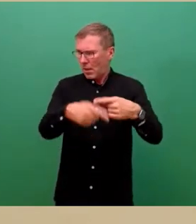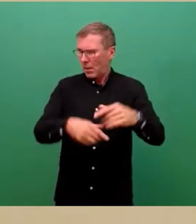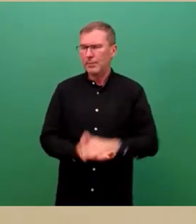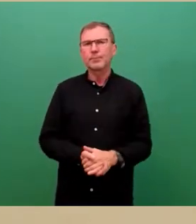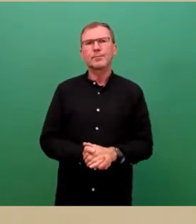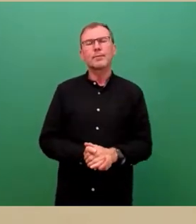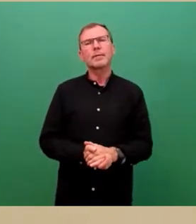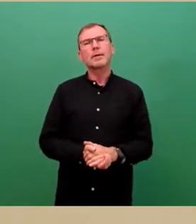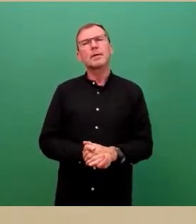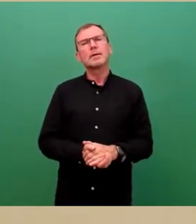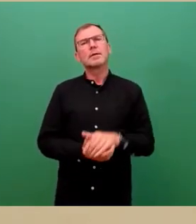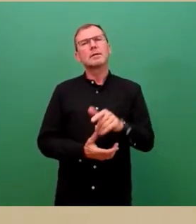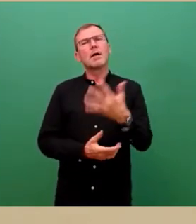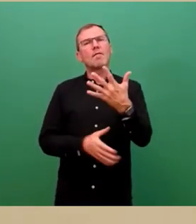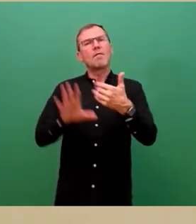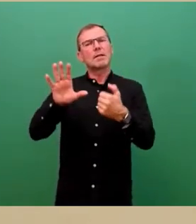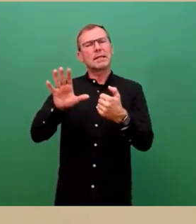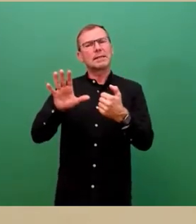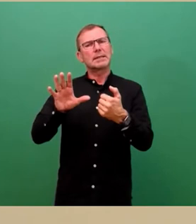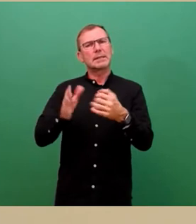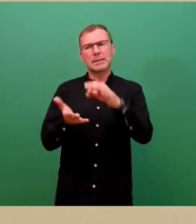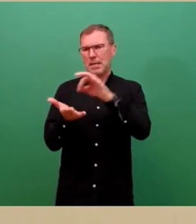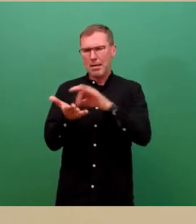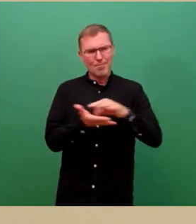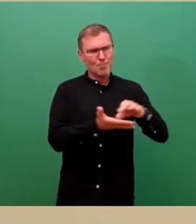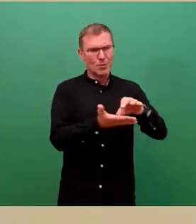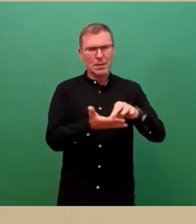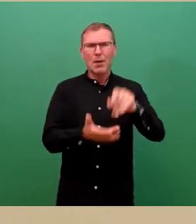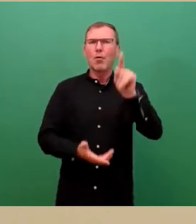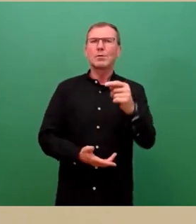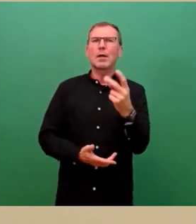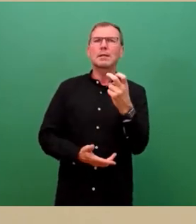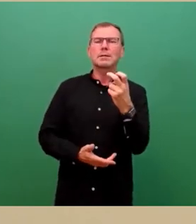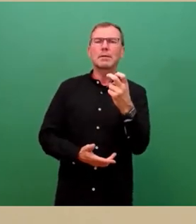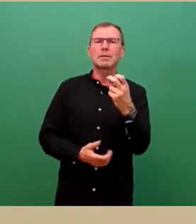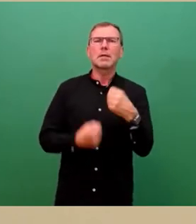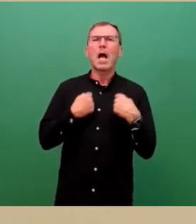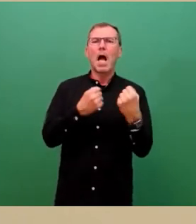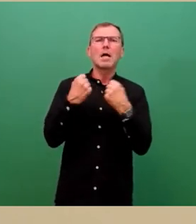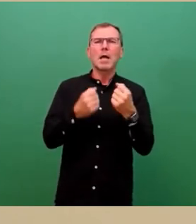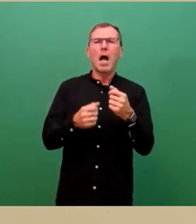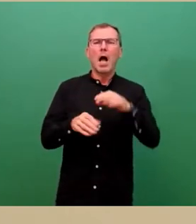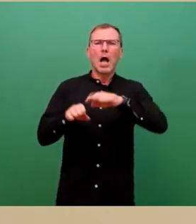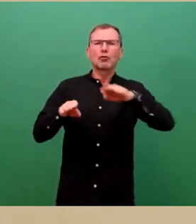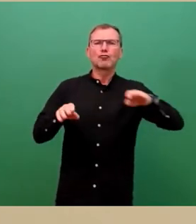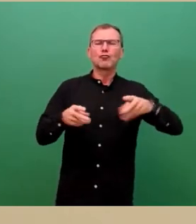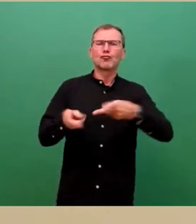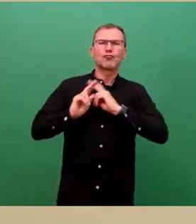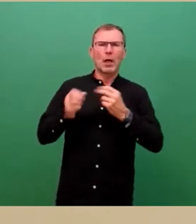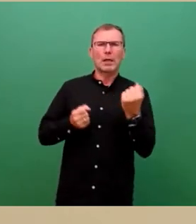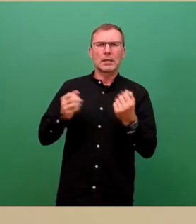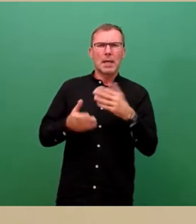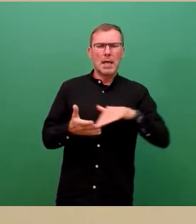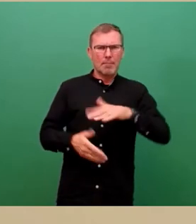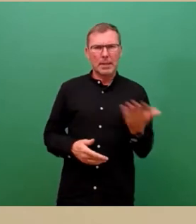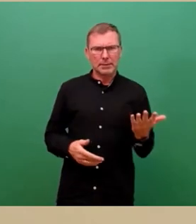Diese 65 Mobi-Punkte bieten dann etwa 120 Carsharing-Fahrzeugen Platz, die zu 50 Prozent